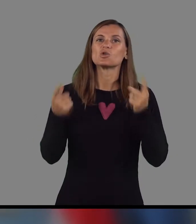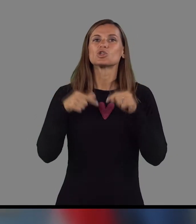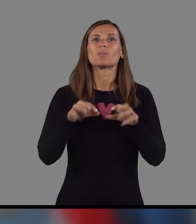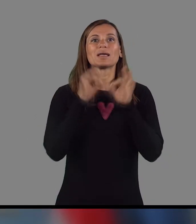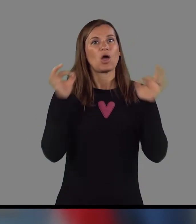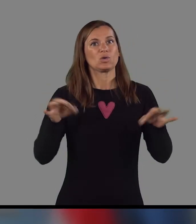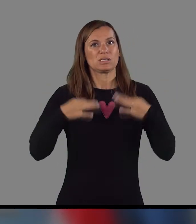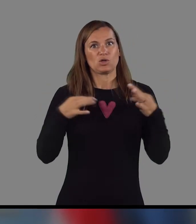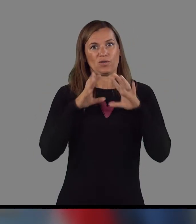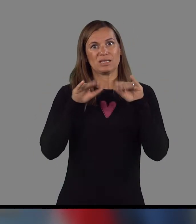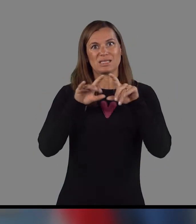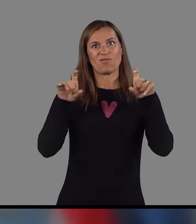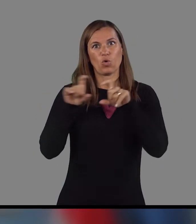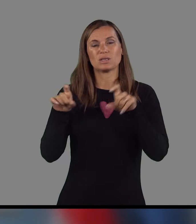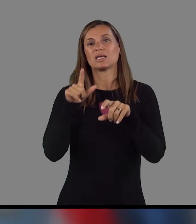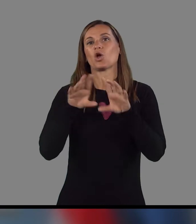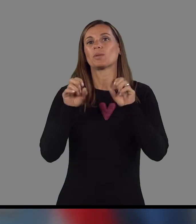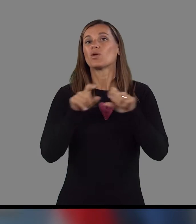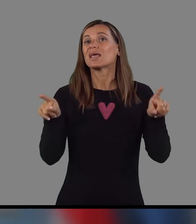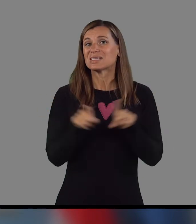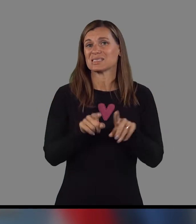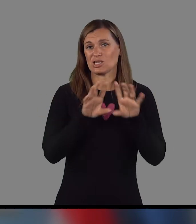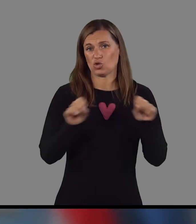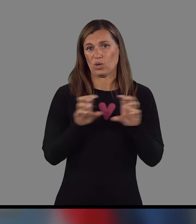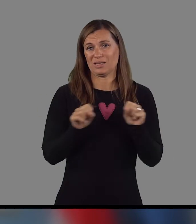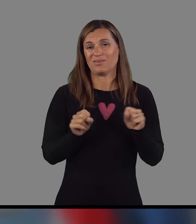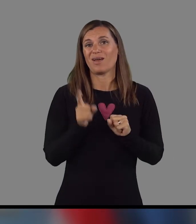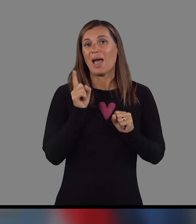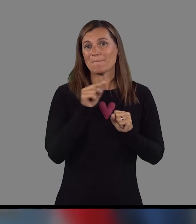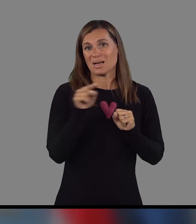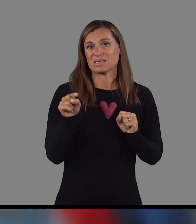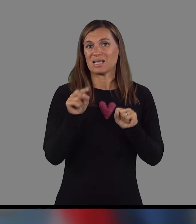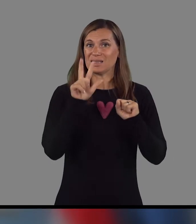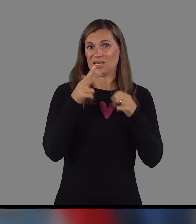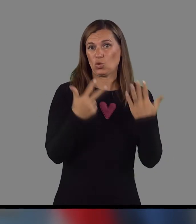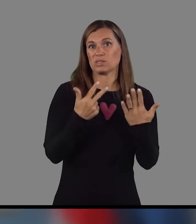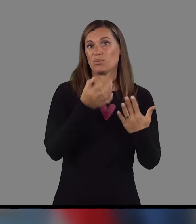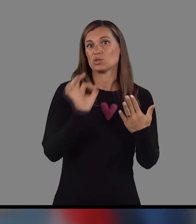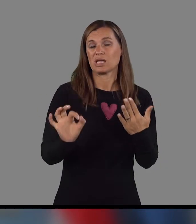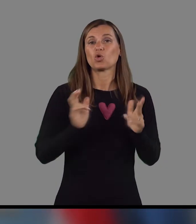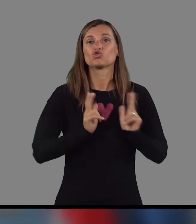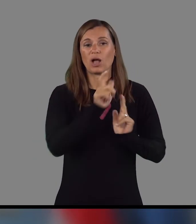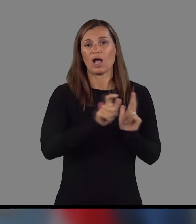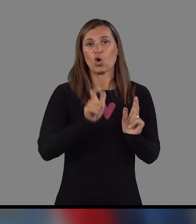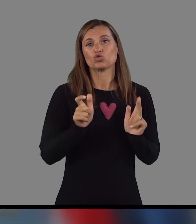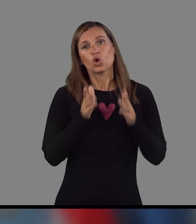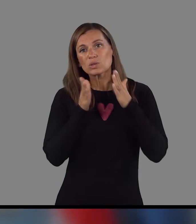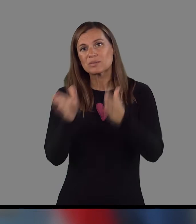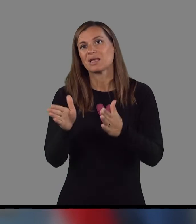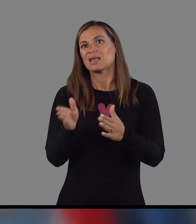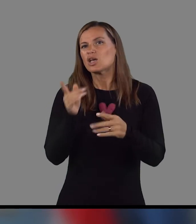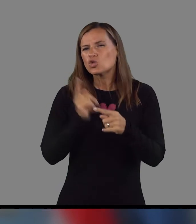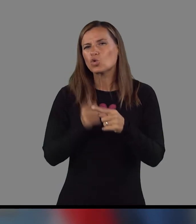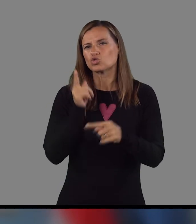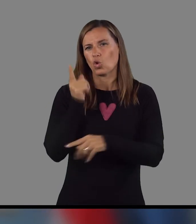javni zdravstveni zavodi, ki opravljajo iste storitve, vendar se, kot sem povedal, 83% čakajočih usmerje ravno